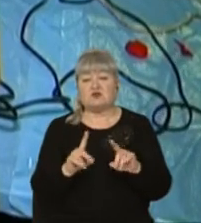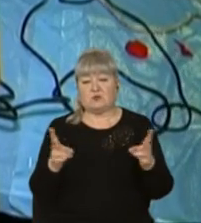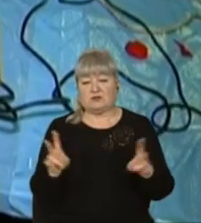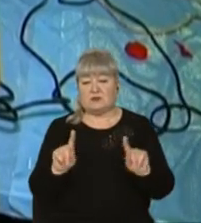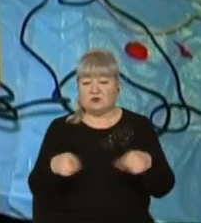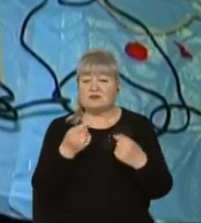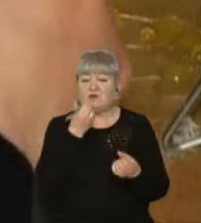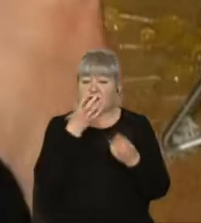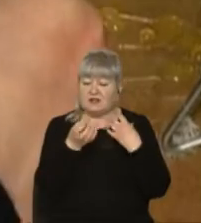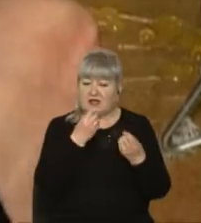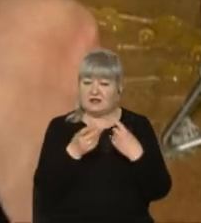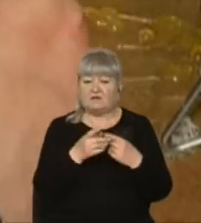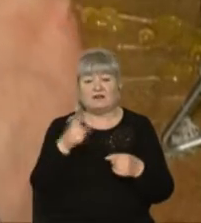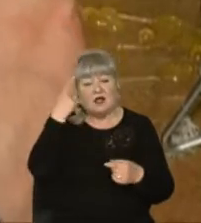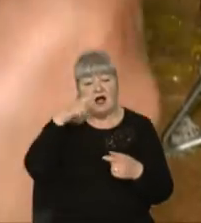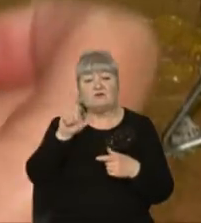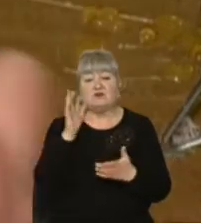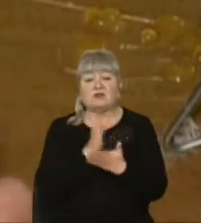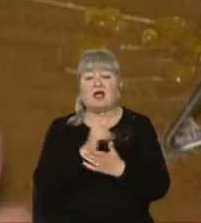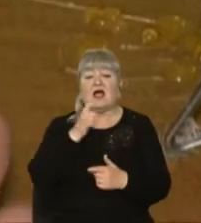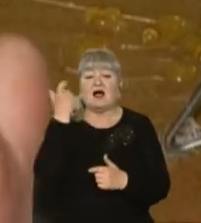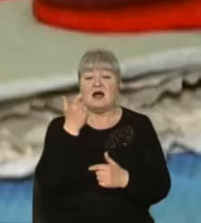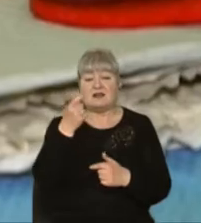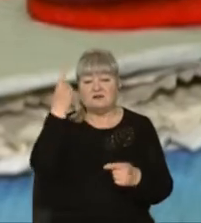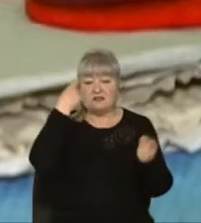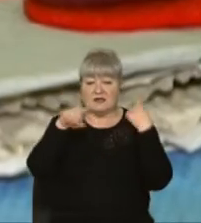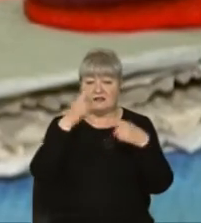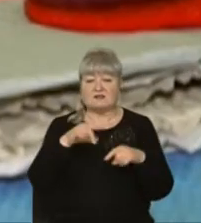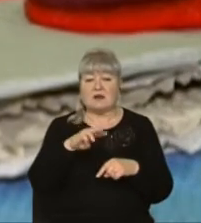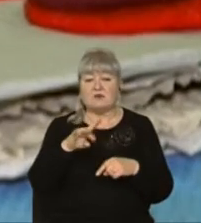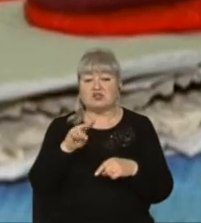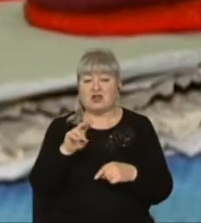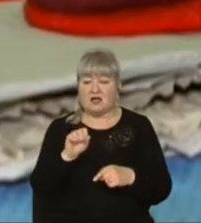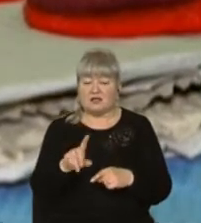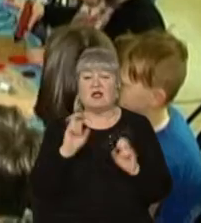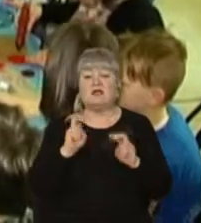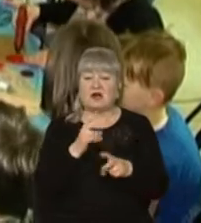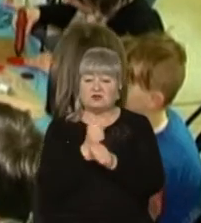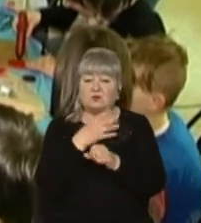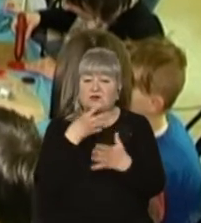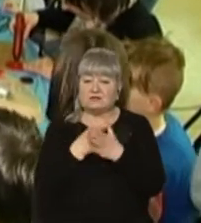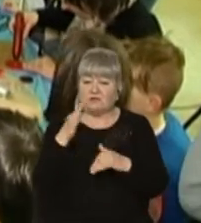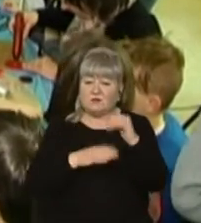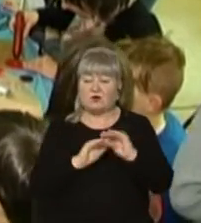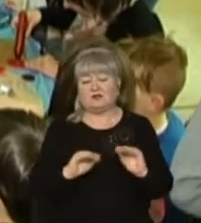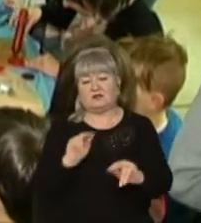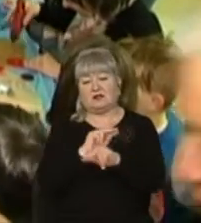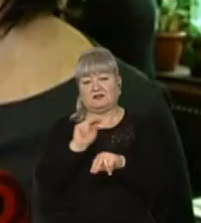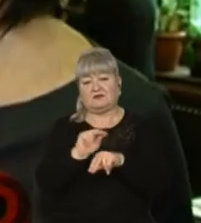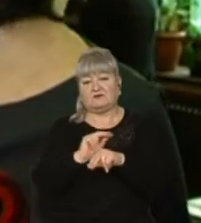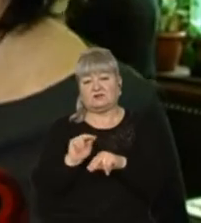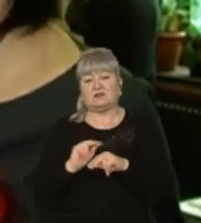саме такого варіанту, символу, є харківський дизайнер Сергій Мішакін. Як його зробити своїми руками, дітей навчали професійні